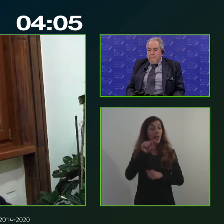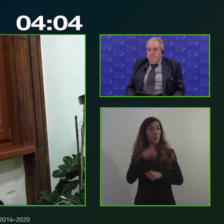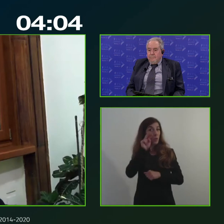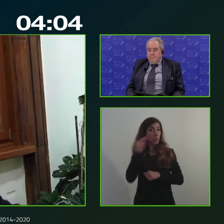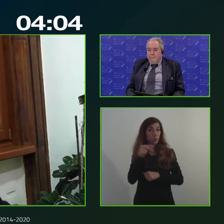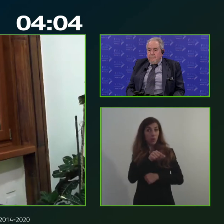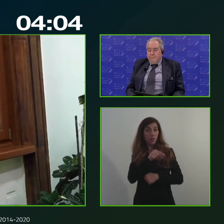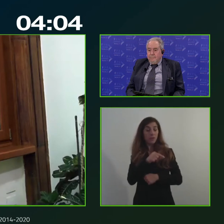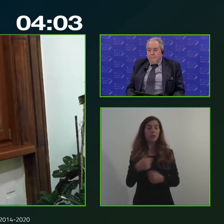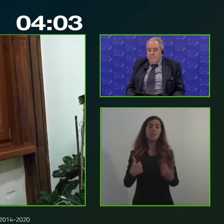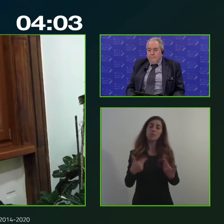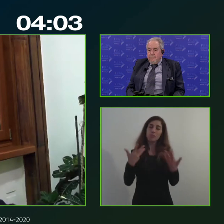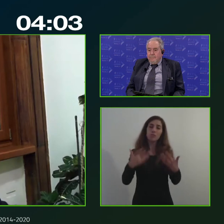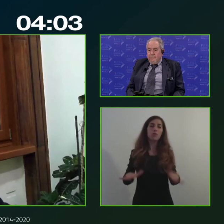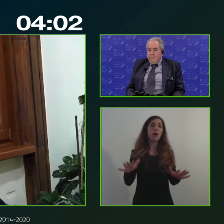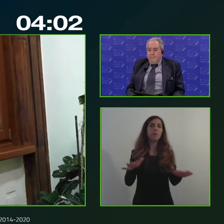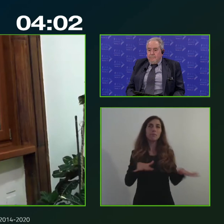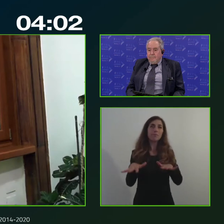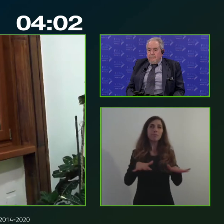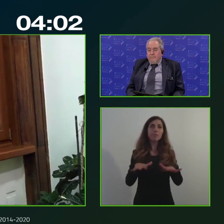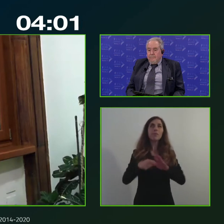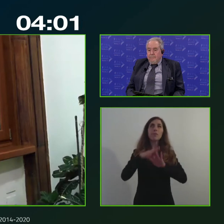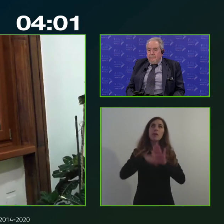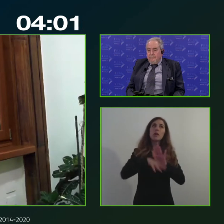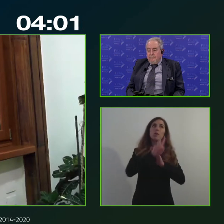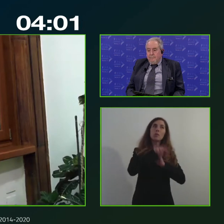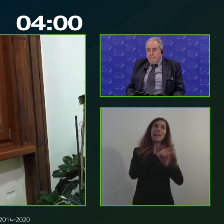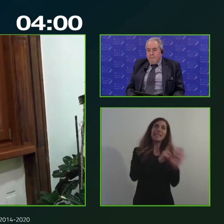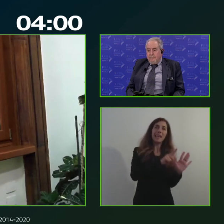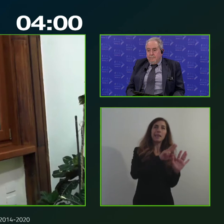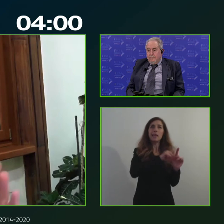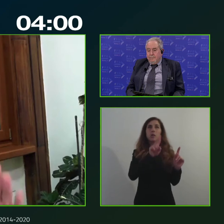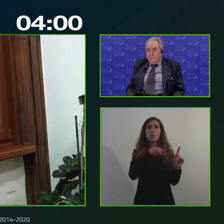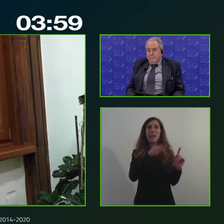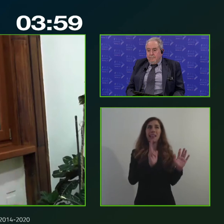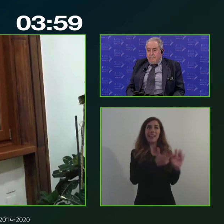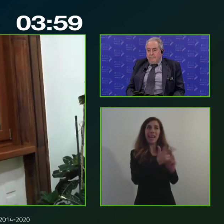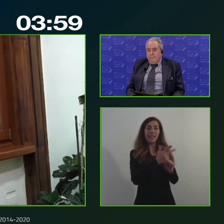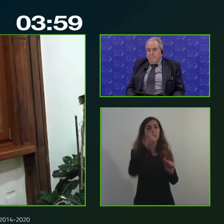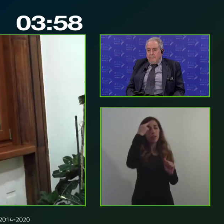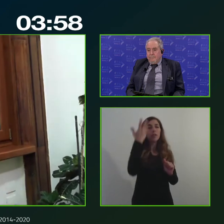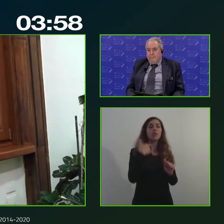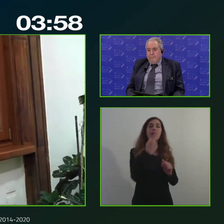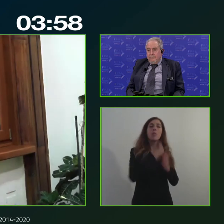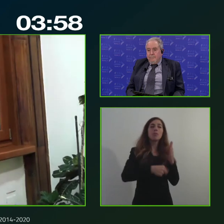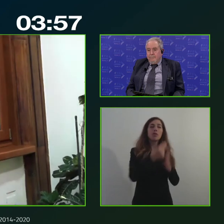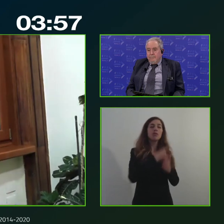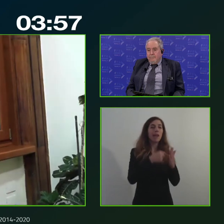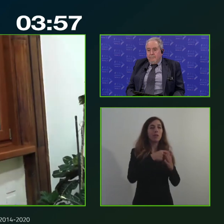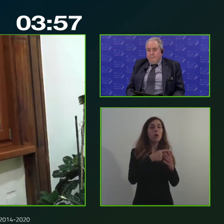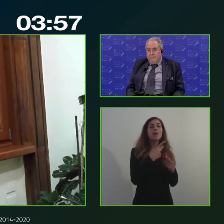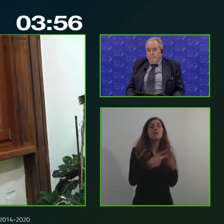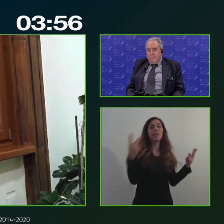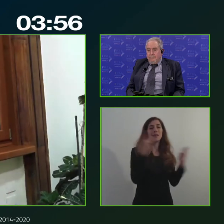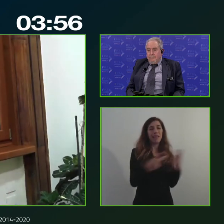abbiamo attivato già nella programmazione del 2007-2013 via sperimentale un progetto allora si chiamava Officine Mezzogiorno adesso ci stiamo